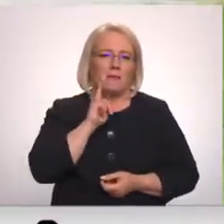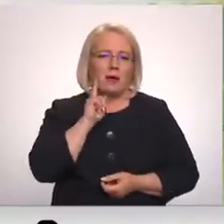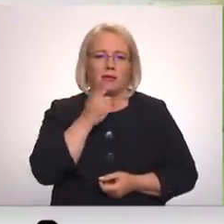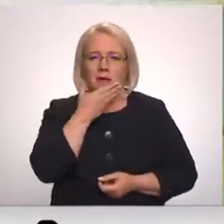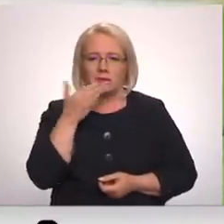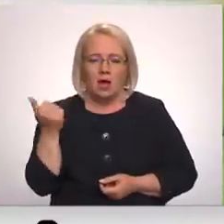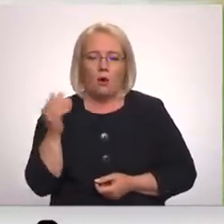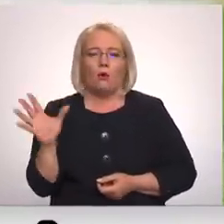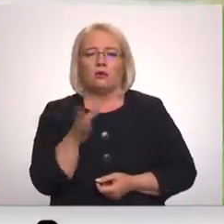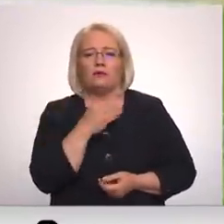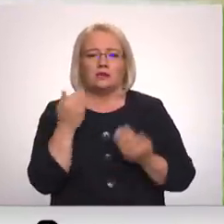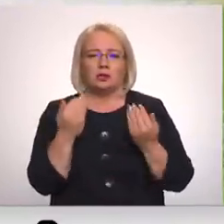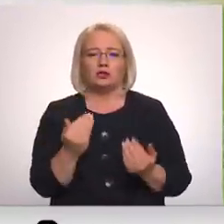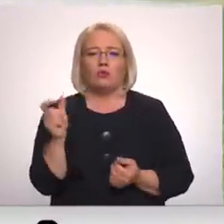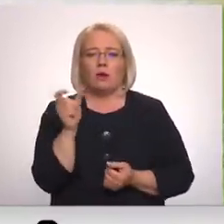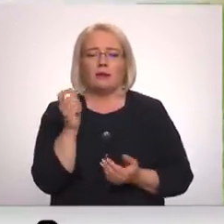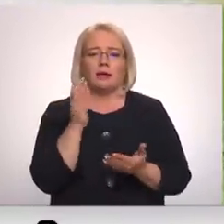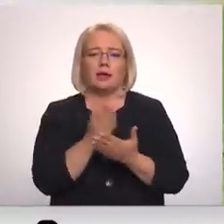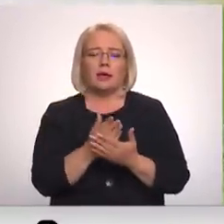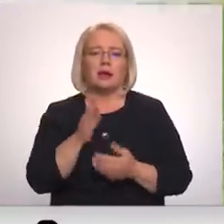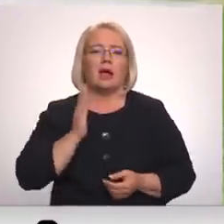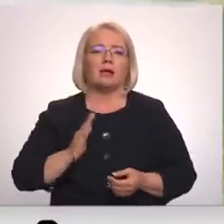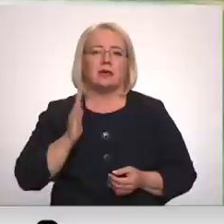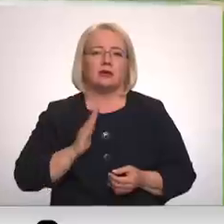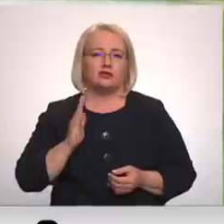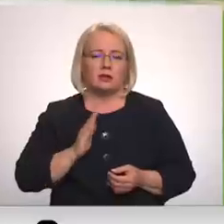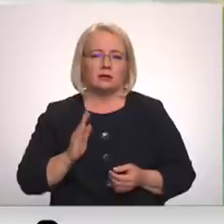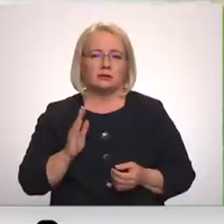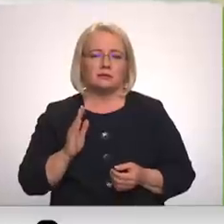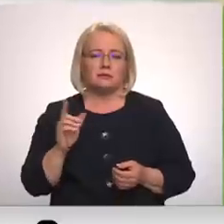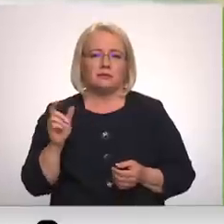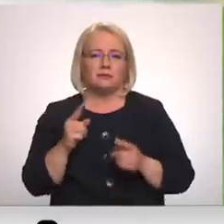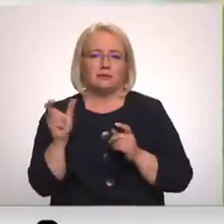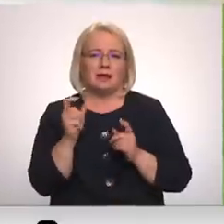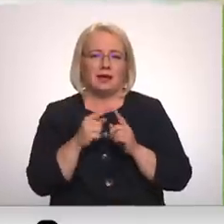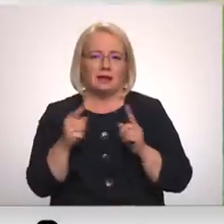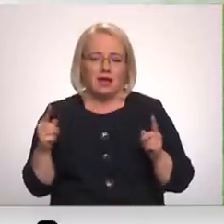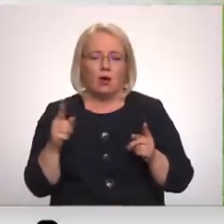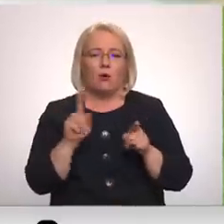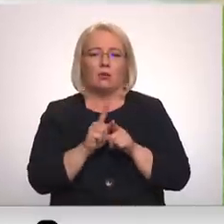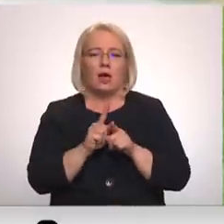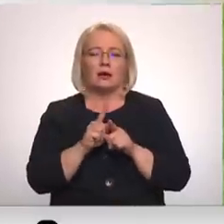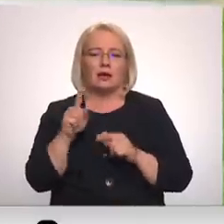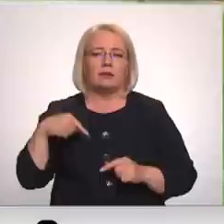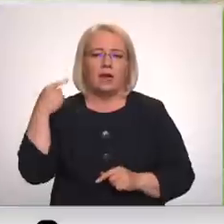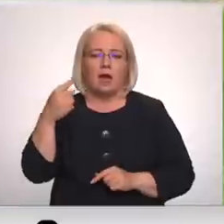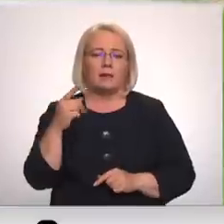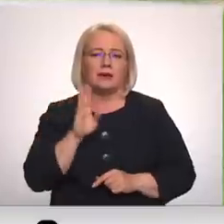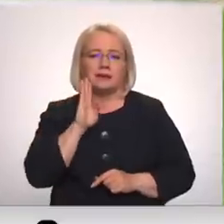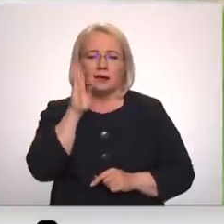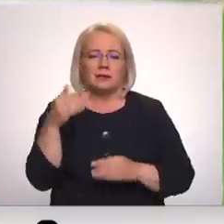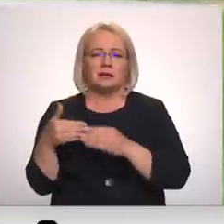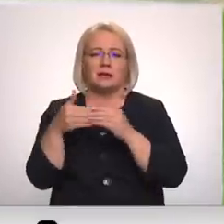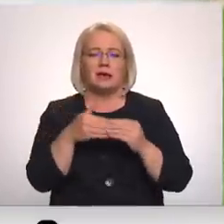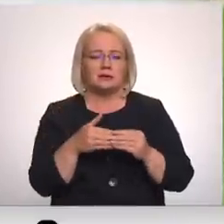Visi šobrīd atrodas tiešām gaidīšanas režīmā un droši vien arī vēl nākošais rīts nesīst